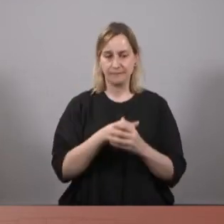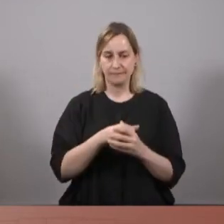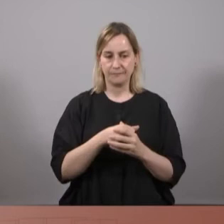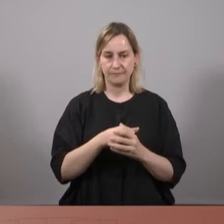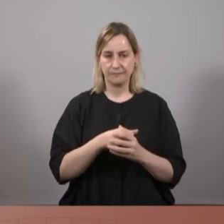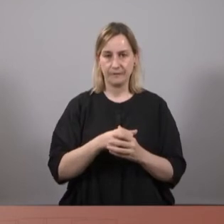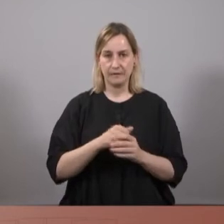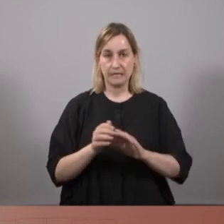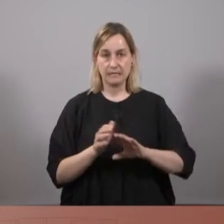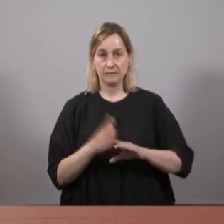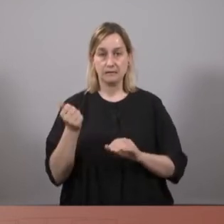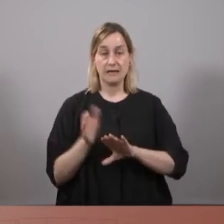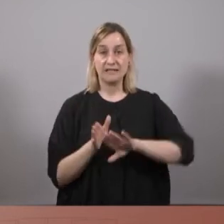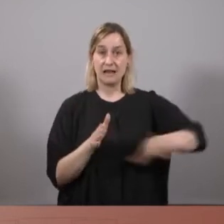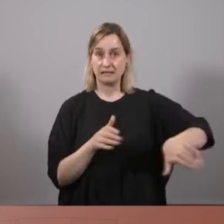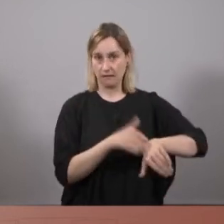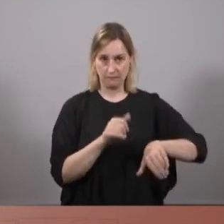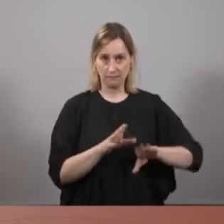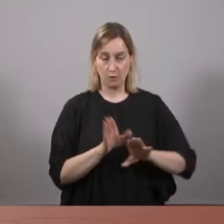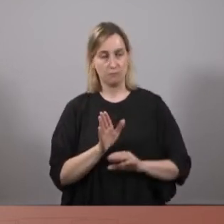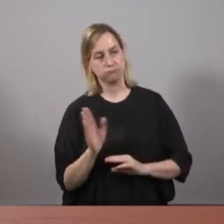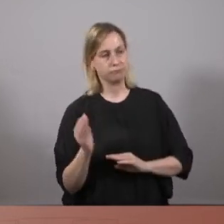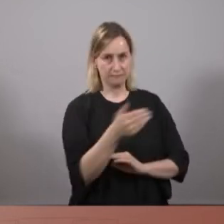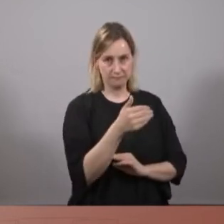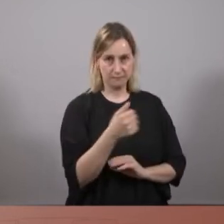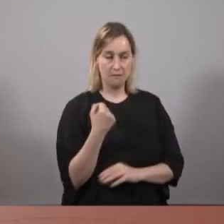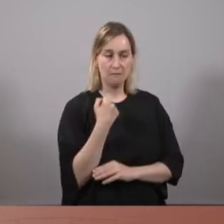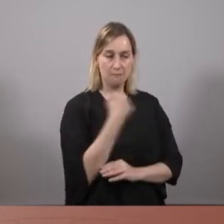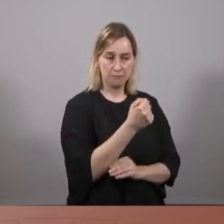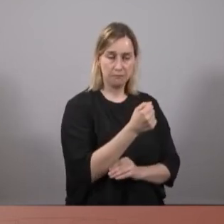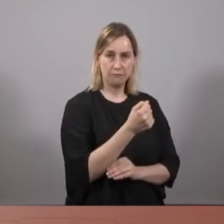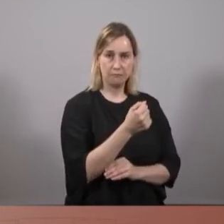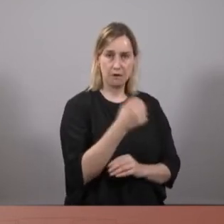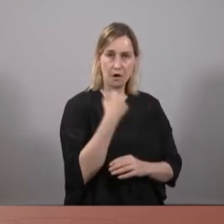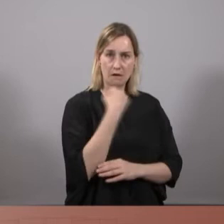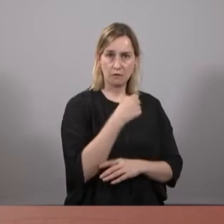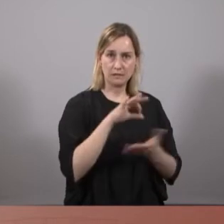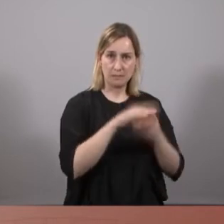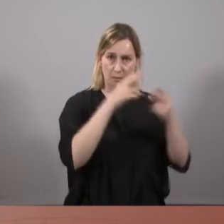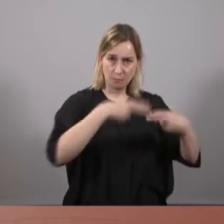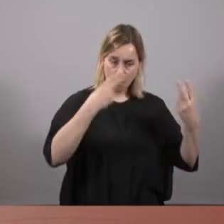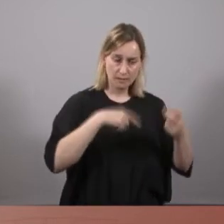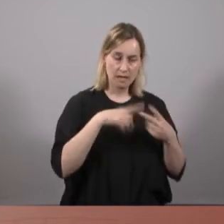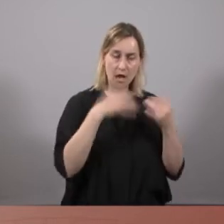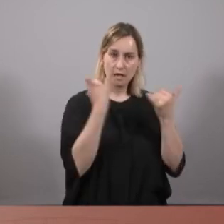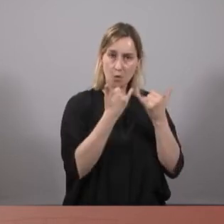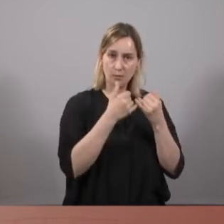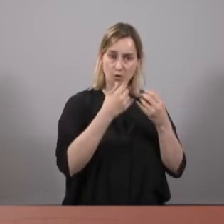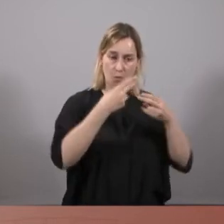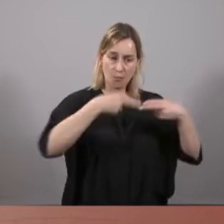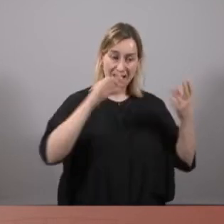l'esquerra. Clarament un gir a l'esquerra. Reforçament dels serveis públics, recuperació pública de serveis